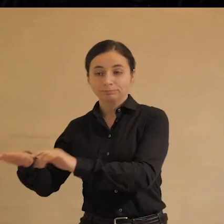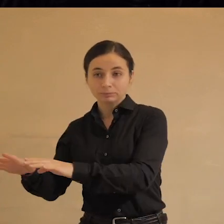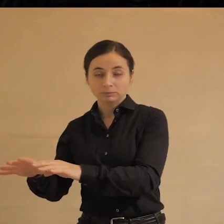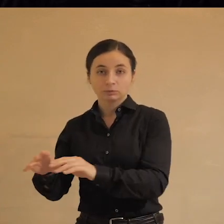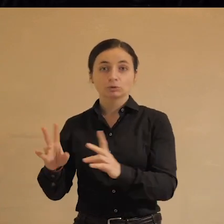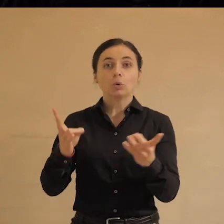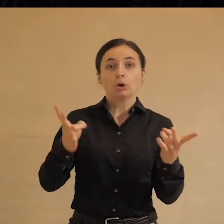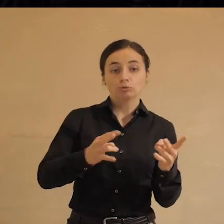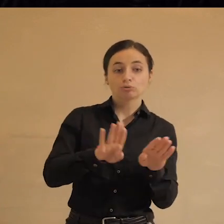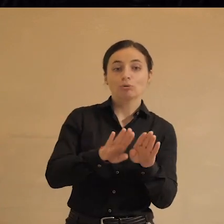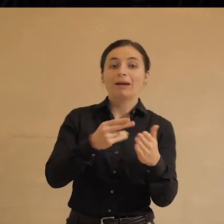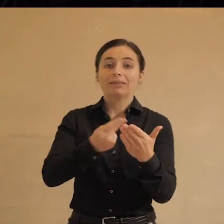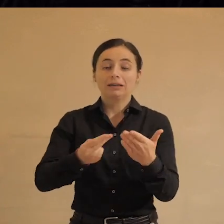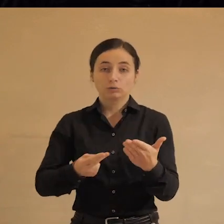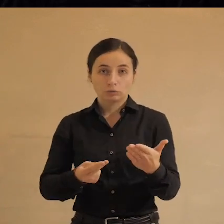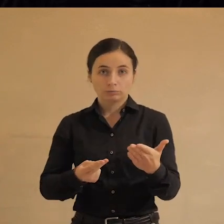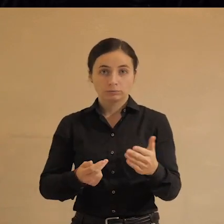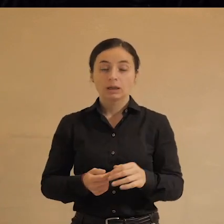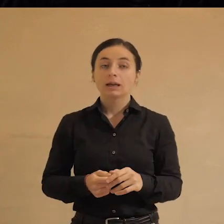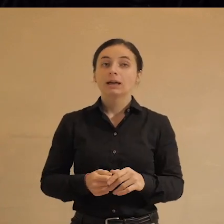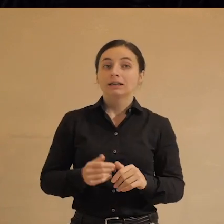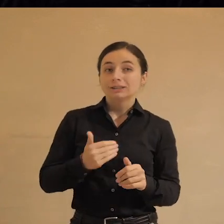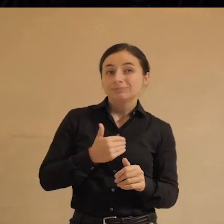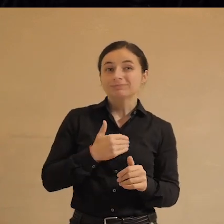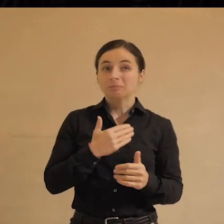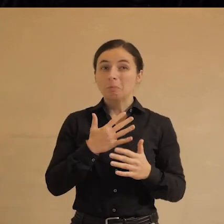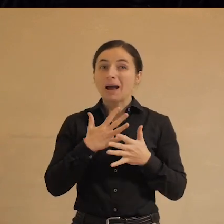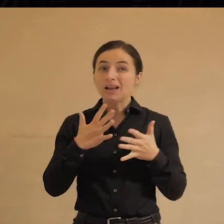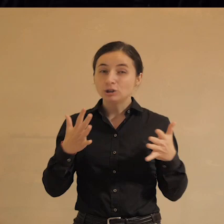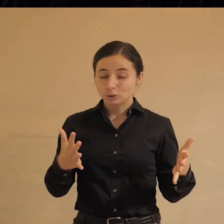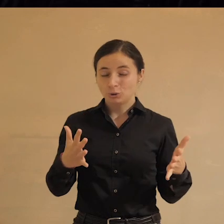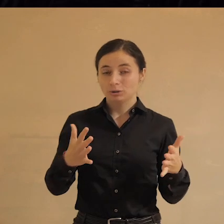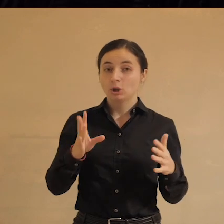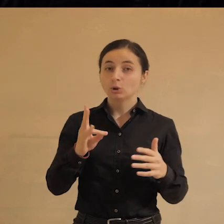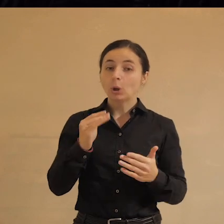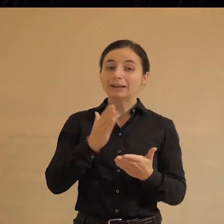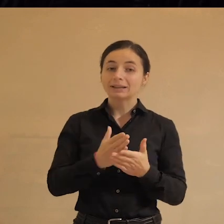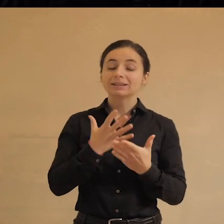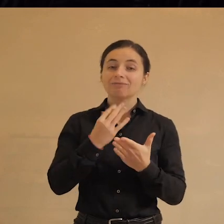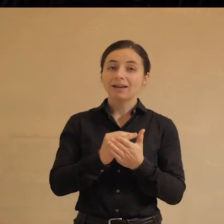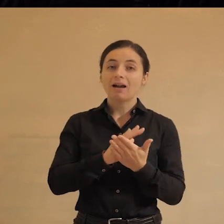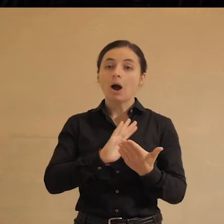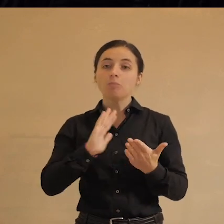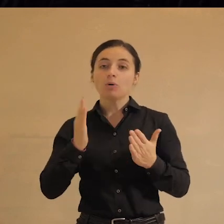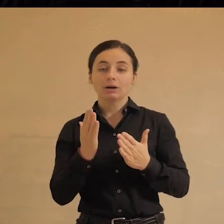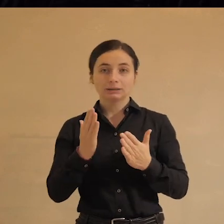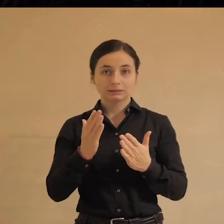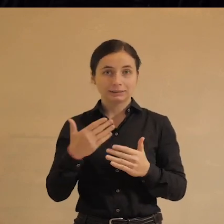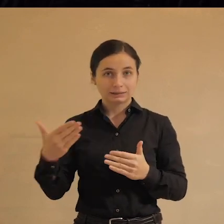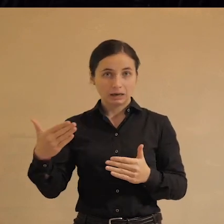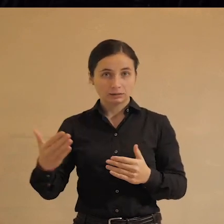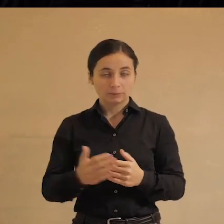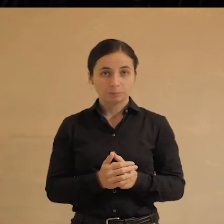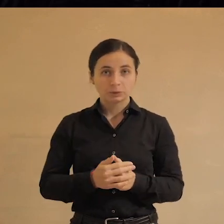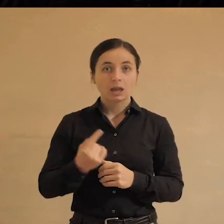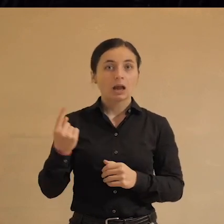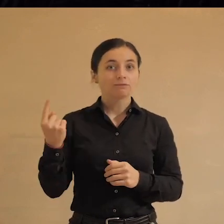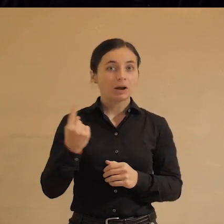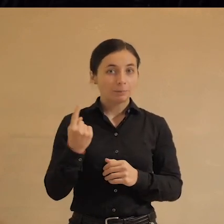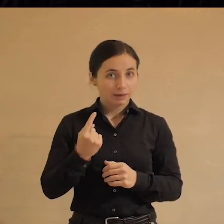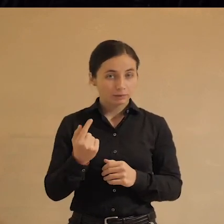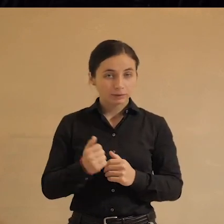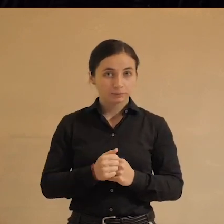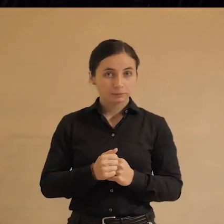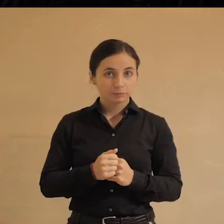нарисуем. Соблазн большой. Но есть свои оборотные стороны. Значит, во-первых, опять же,